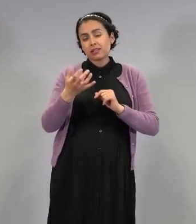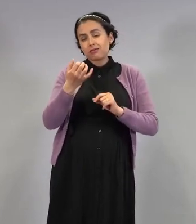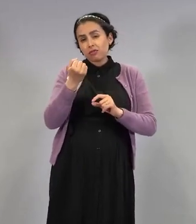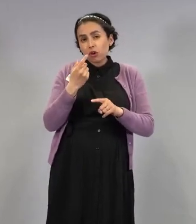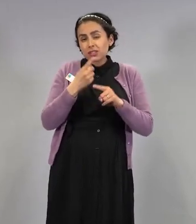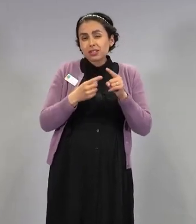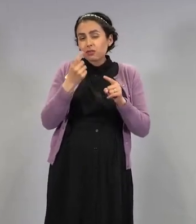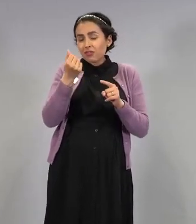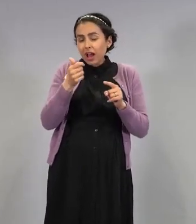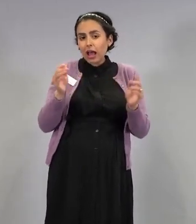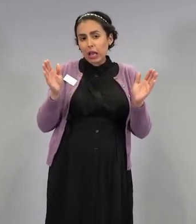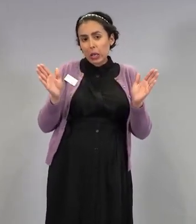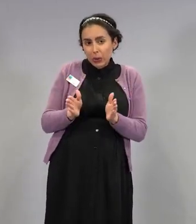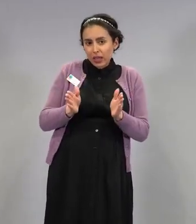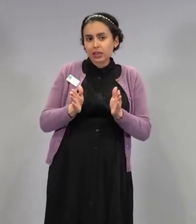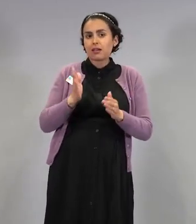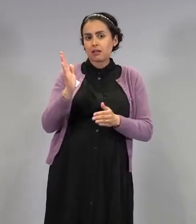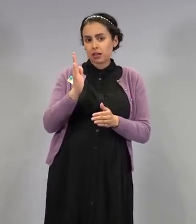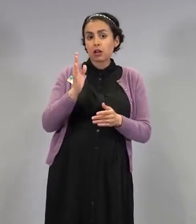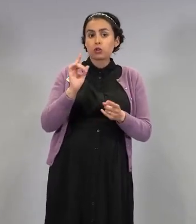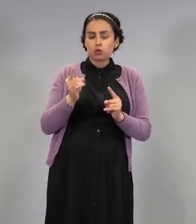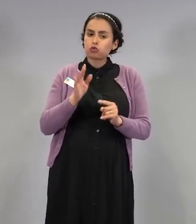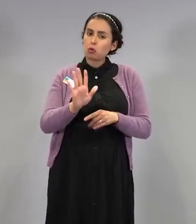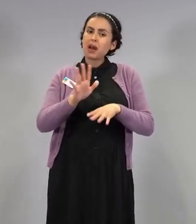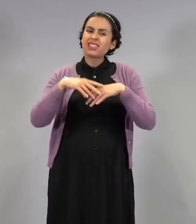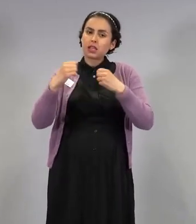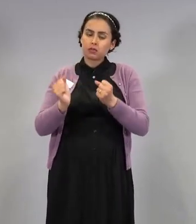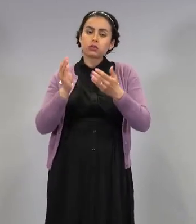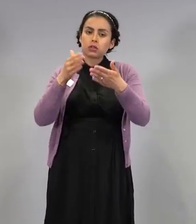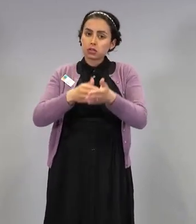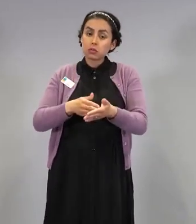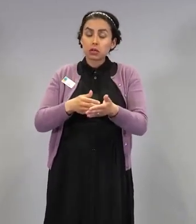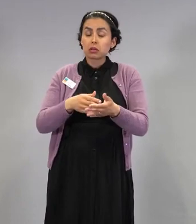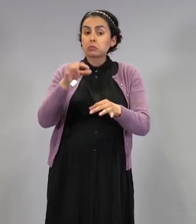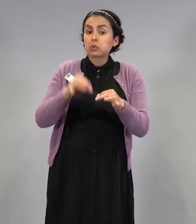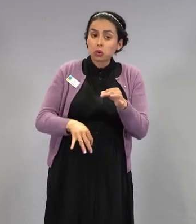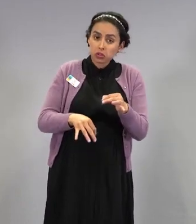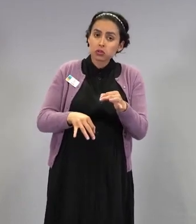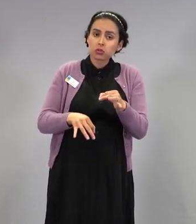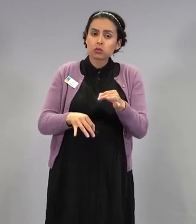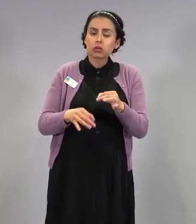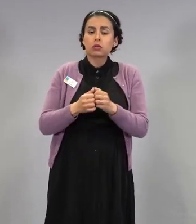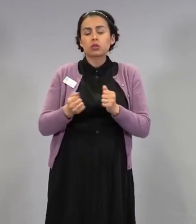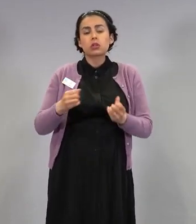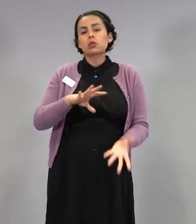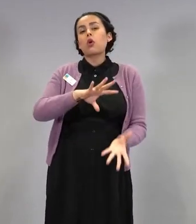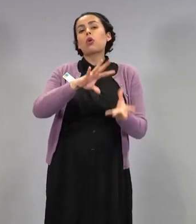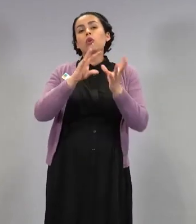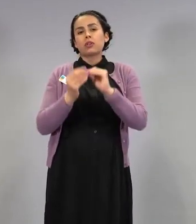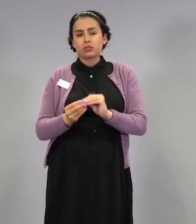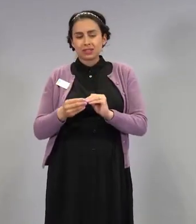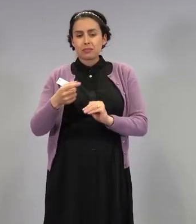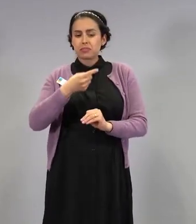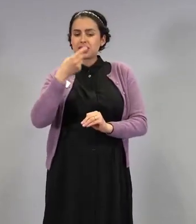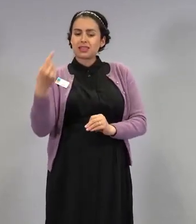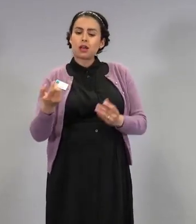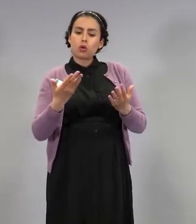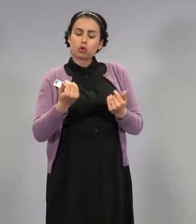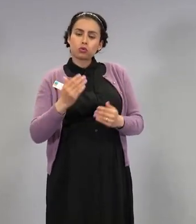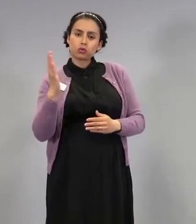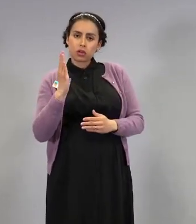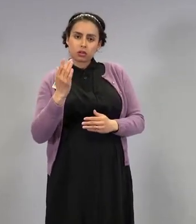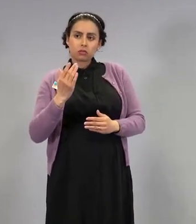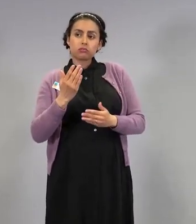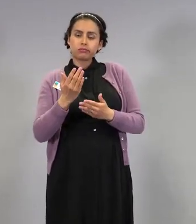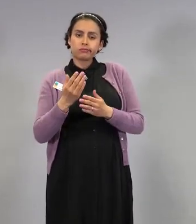ehkä sitä aikaa, jos se vain siellä omalla terveysasemalla on mahdollista. Kaiken kaikkiaan tähän pitkään väliin me mentiin sen